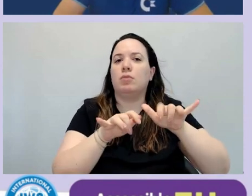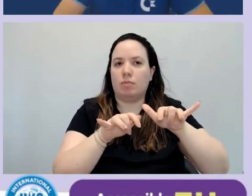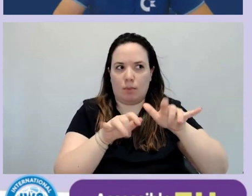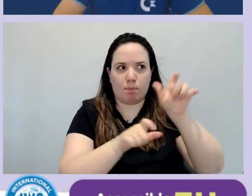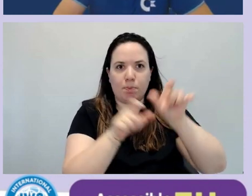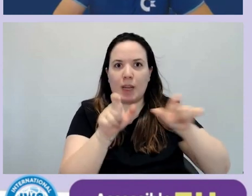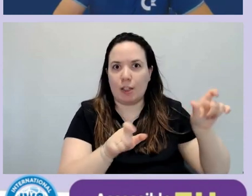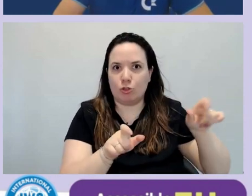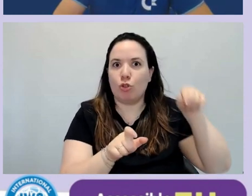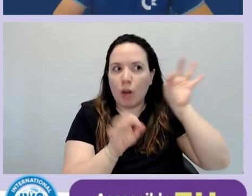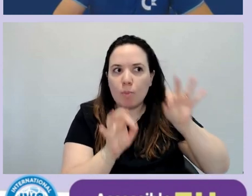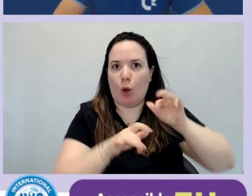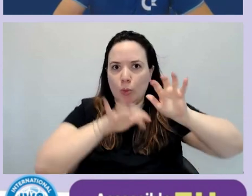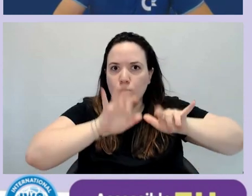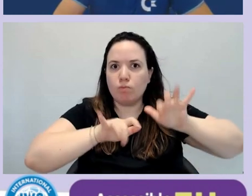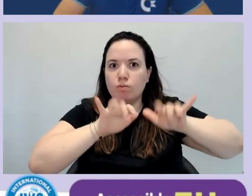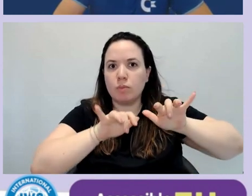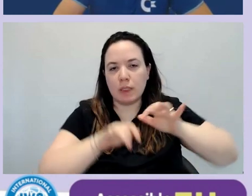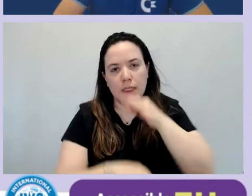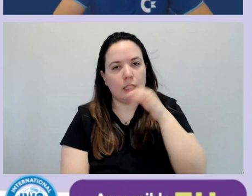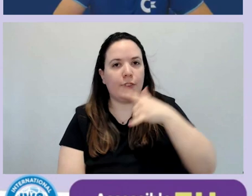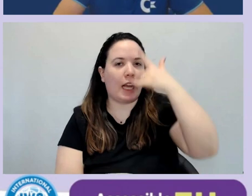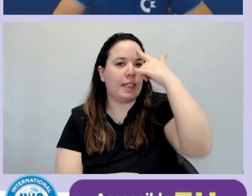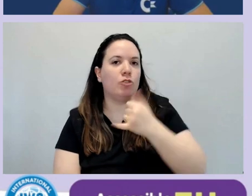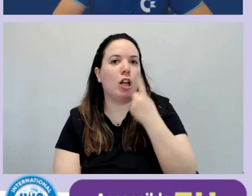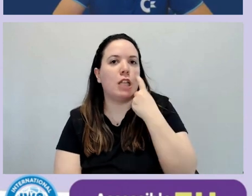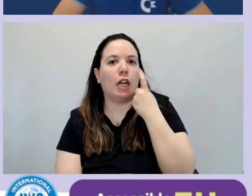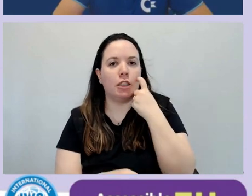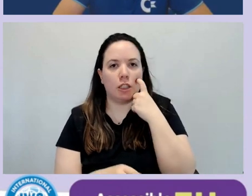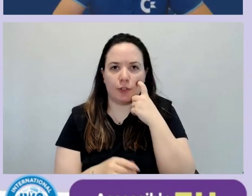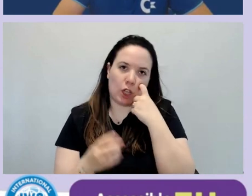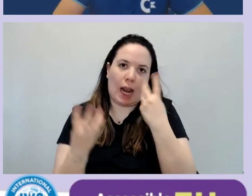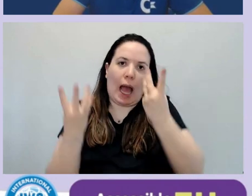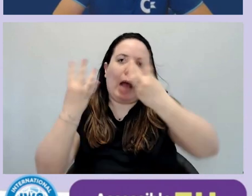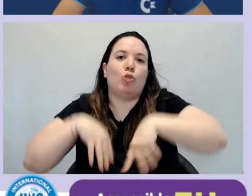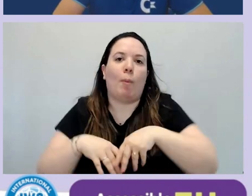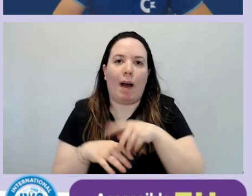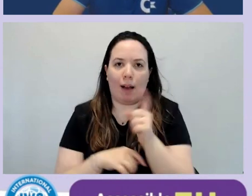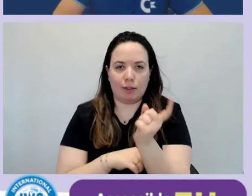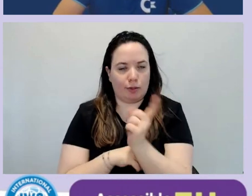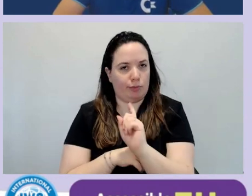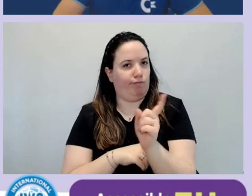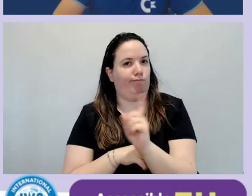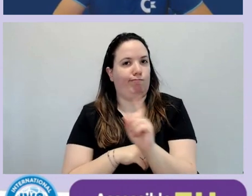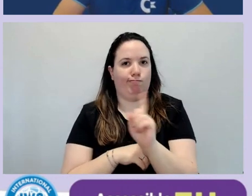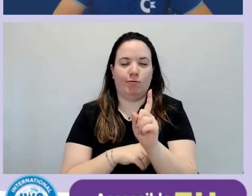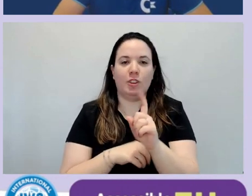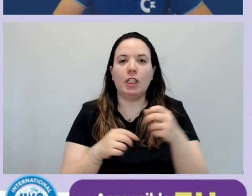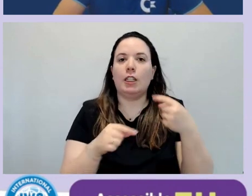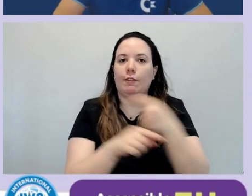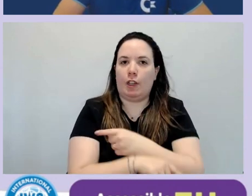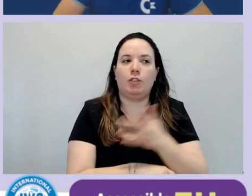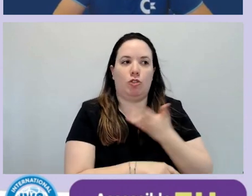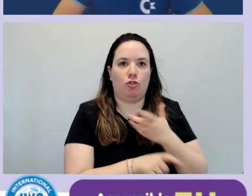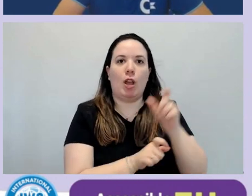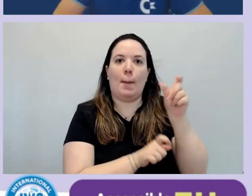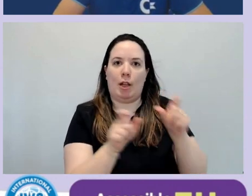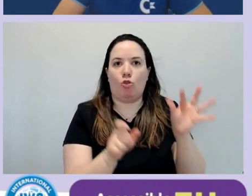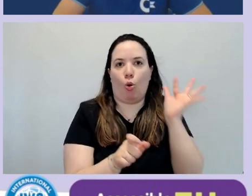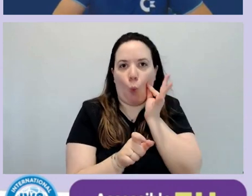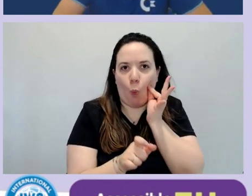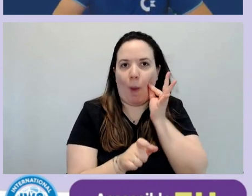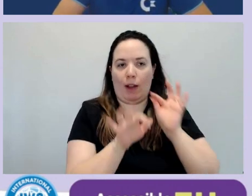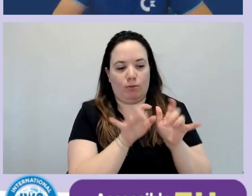umani, quindi non stiamo utilizzando intelligenza artificiale per questo evento, per la sottotitolazione, ma abbiamo esseri umani